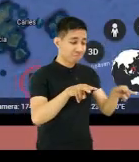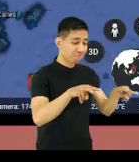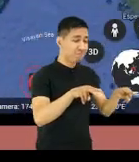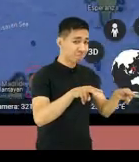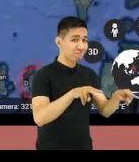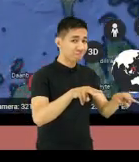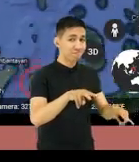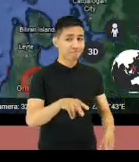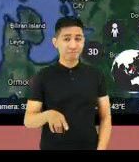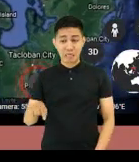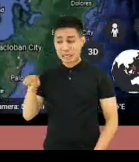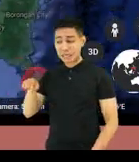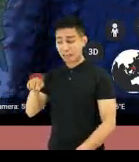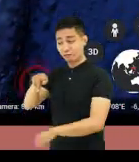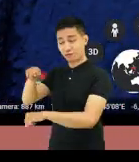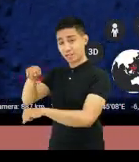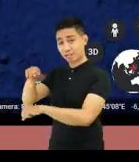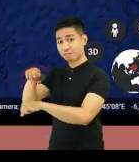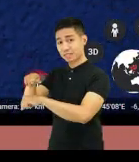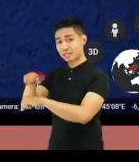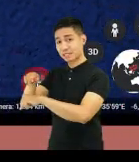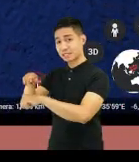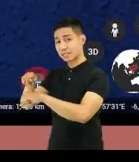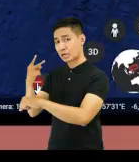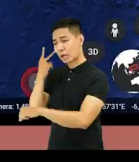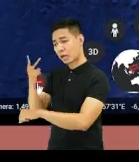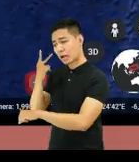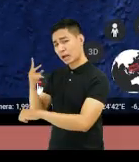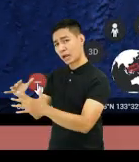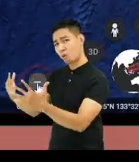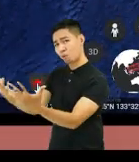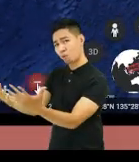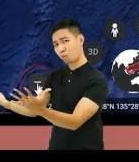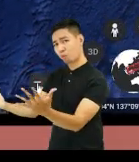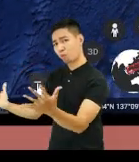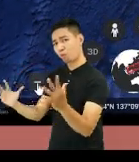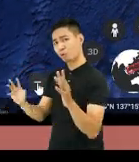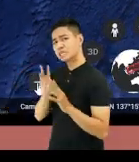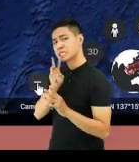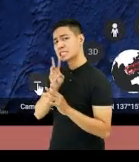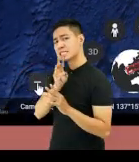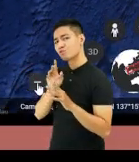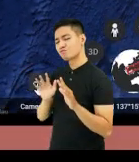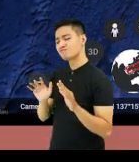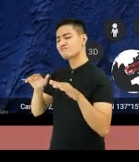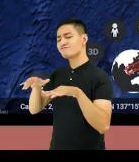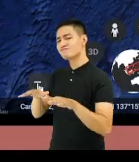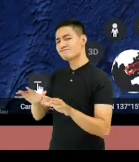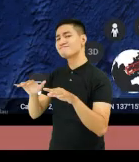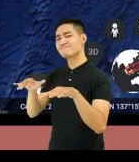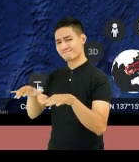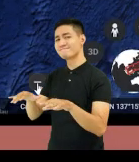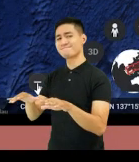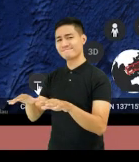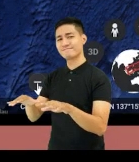himpapawid? Mapapansin mo mula sa itaas na ang ating bansa ay napaliligiran